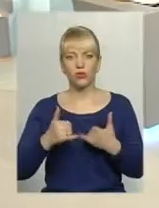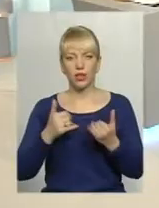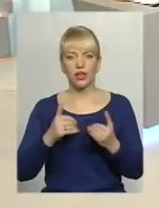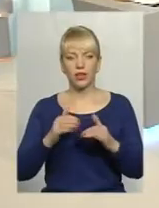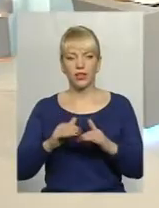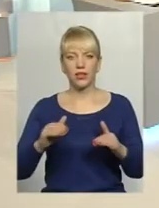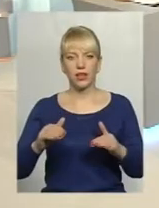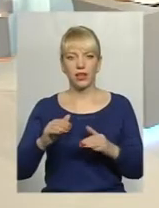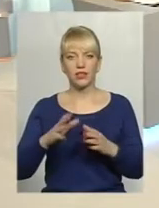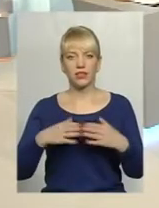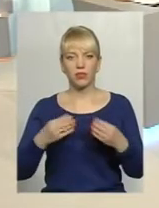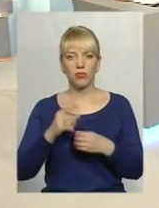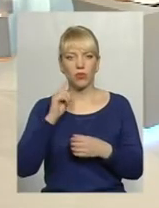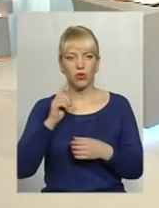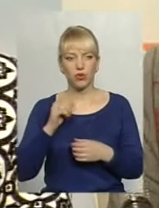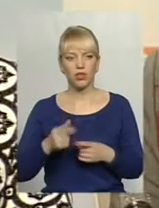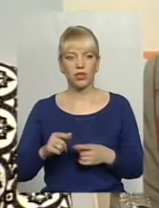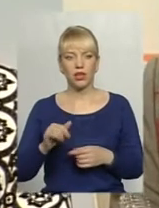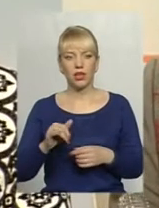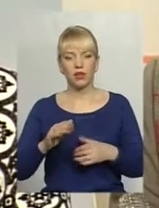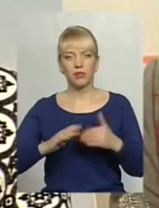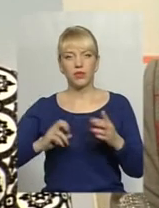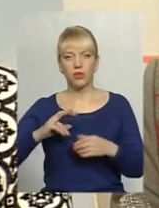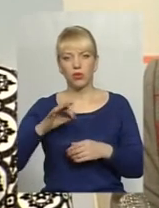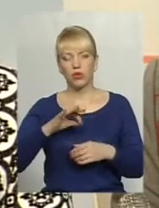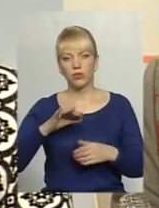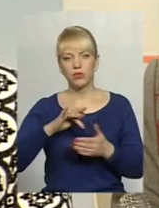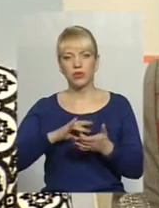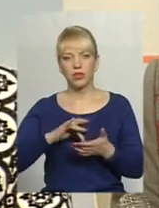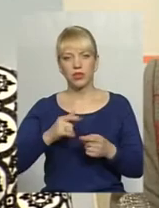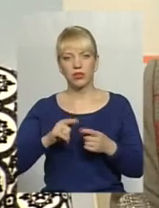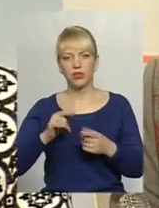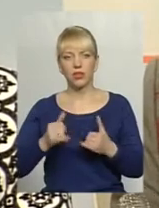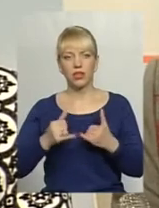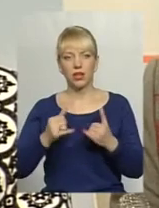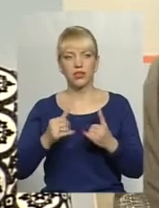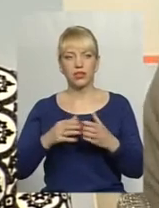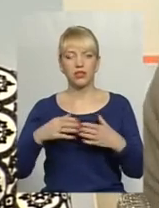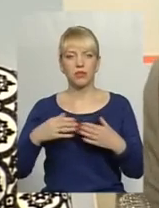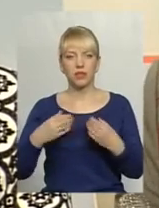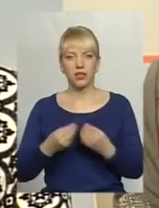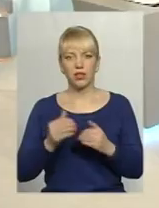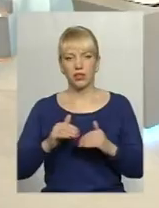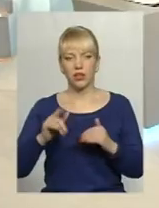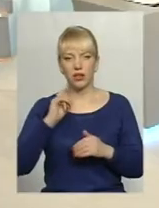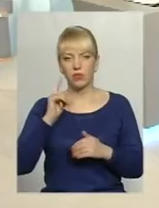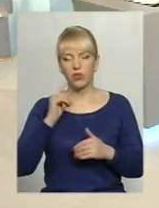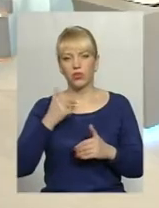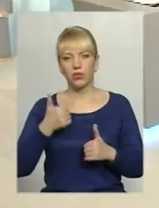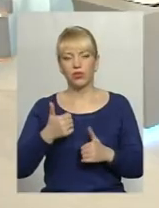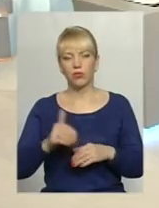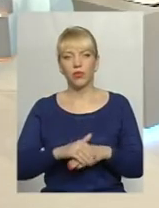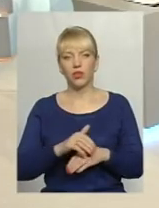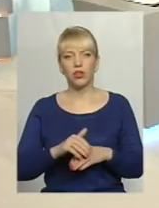І пані Тетяна Коломєць, провідний психолог обласного центру соціальних служб для сім'ї, дітей та молоді. Доброго дня. Дуже рада,